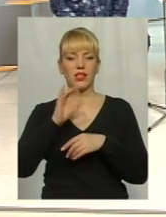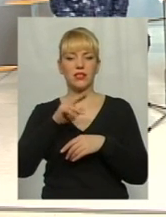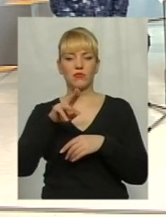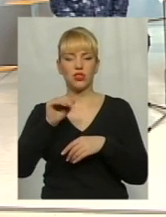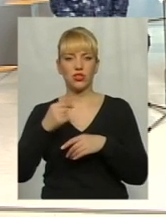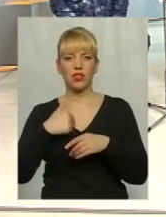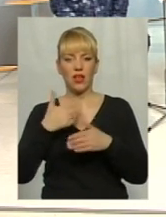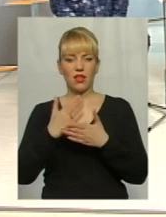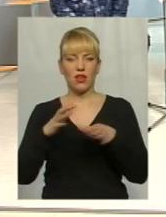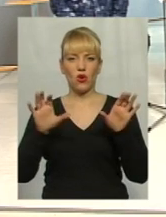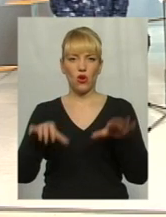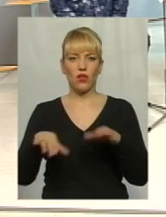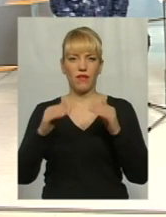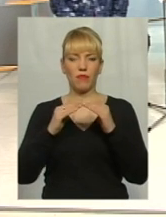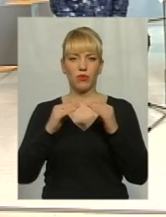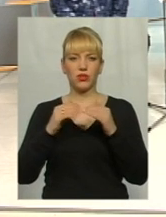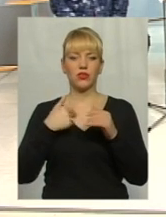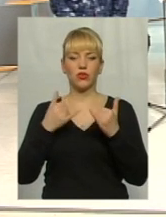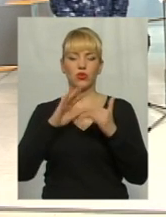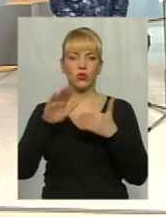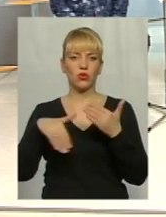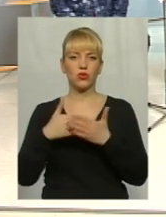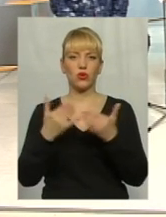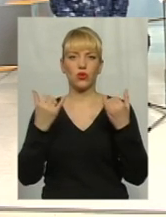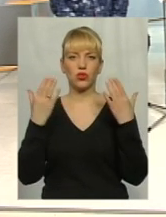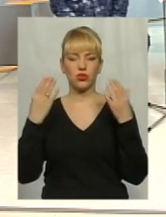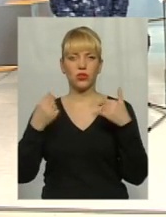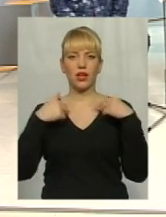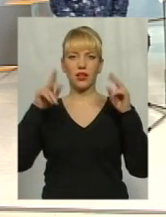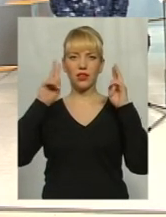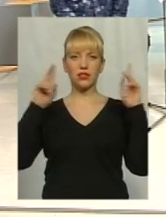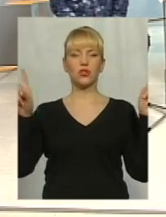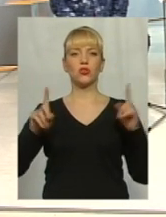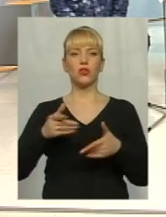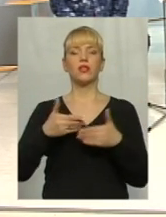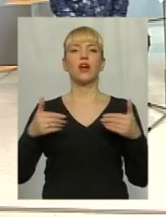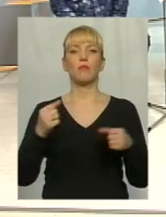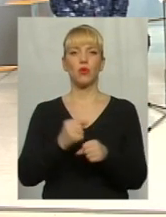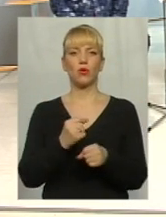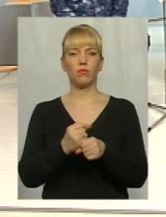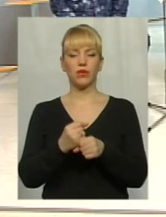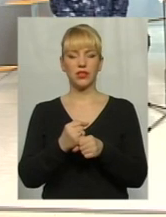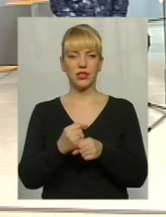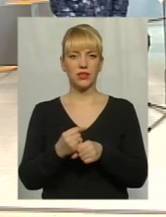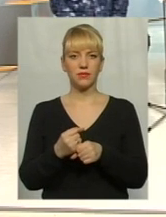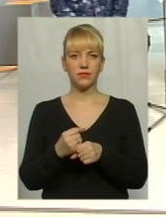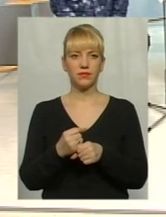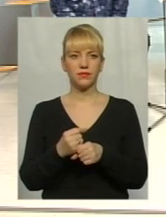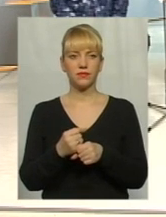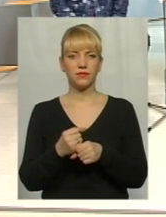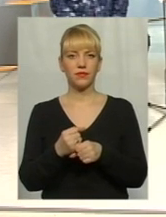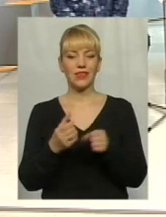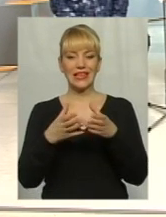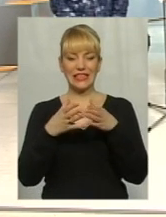голова будинки. І до сьогоднішнього дня я не знаю, що нам робити. От там зні встанути, ми